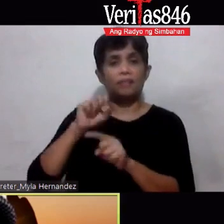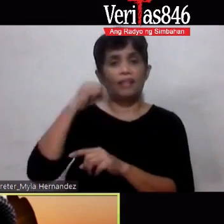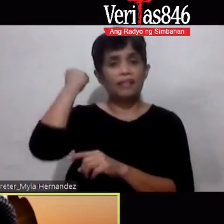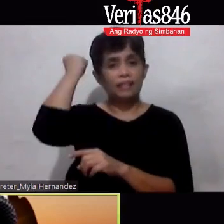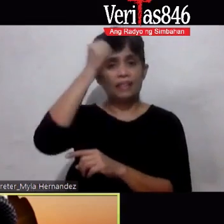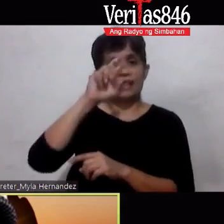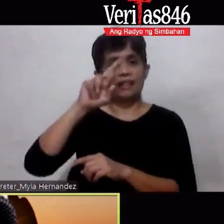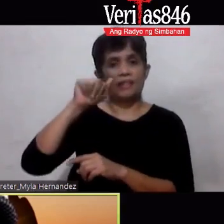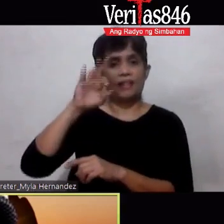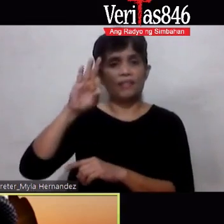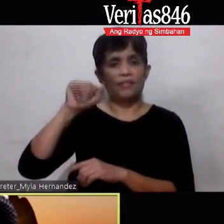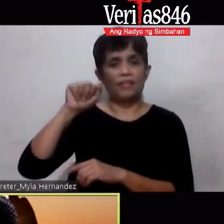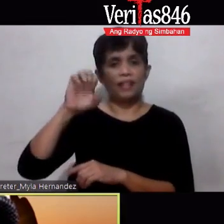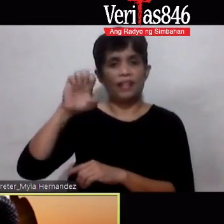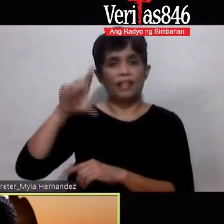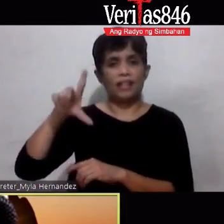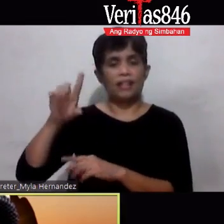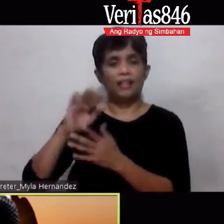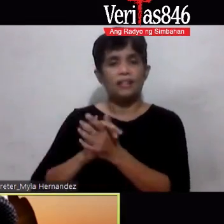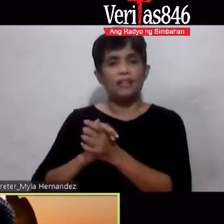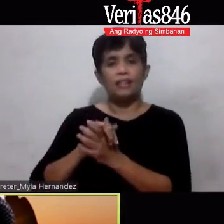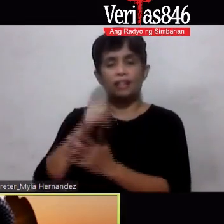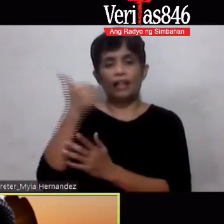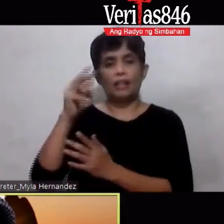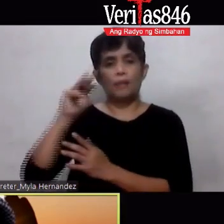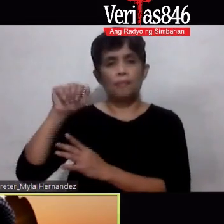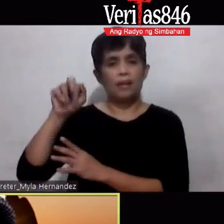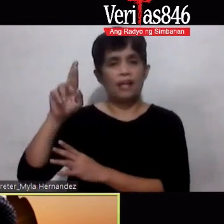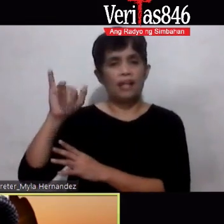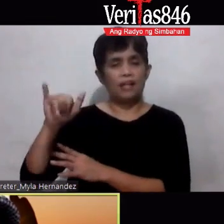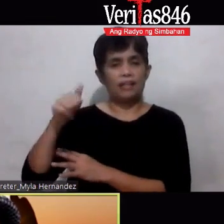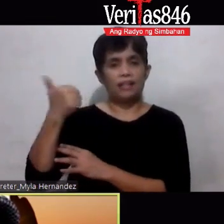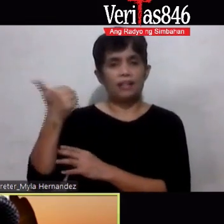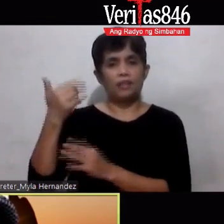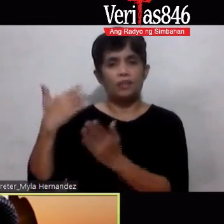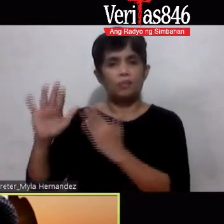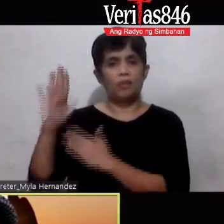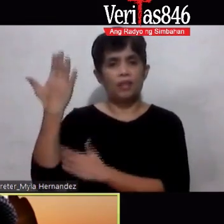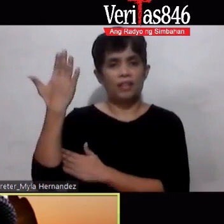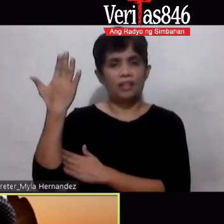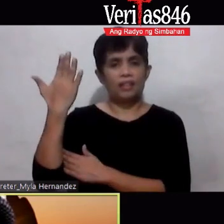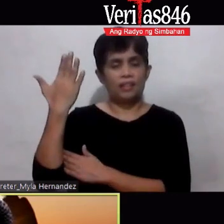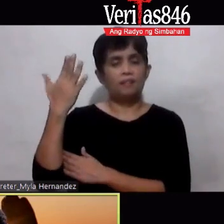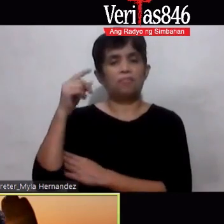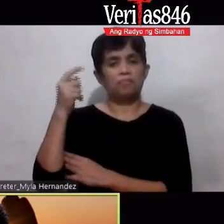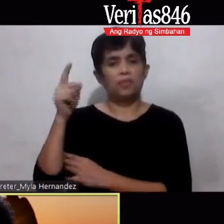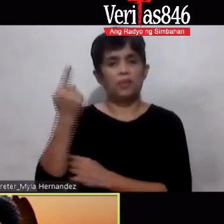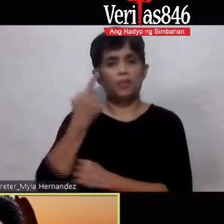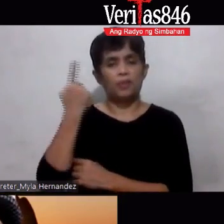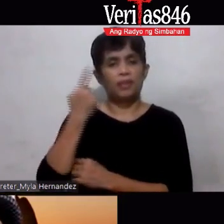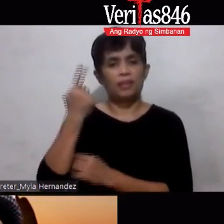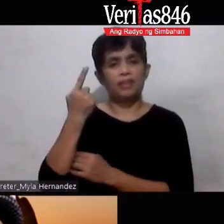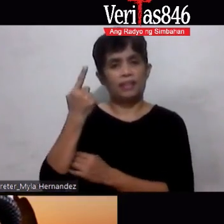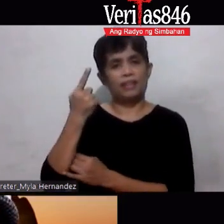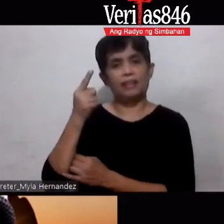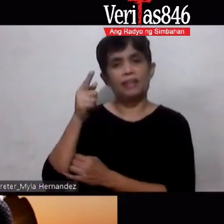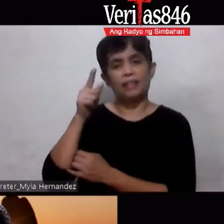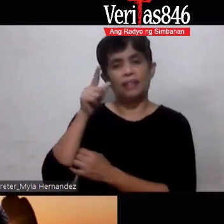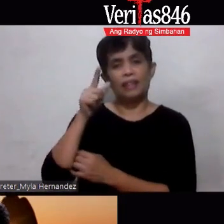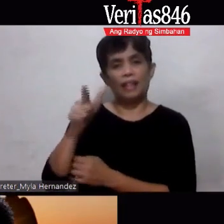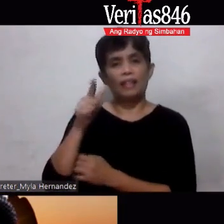morning to both of you and Mary Nori Esquilona Abistado good morning brother Benson suki niyo ako tuwing sabado thank you